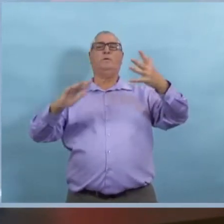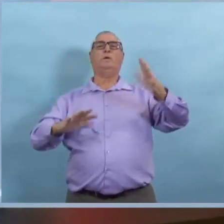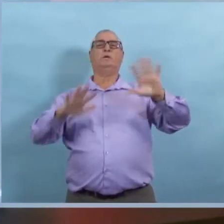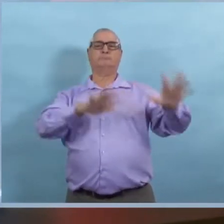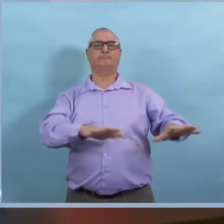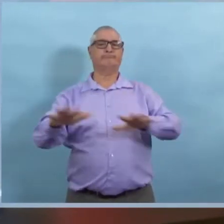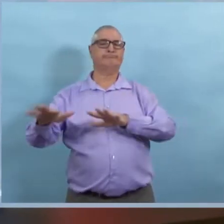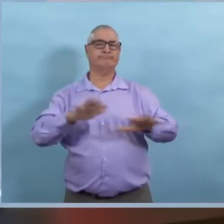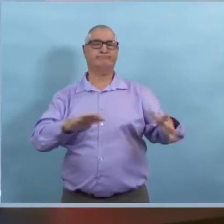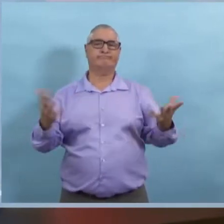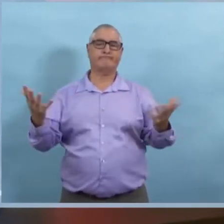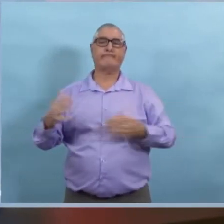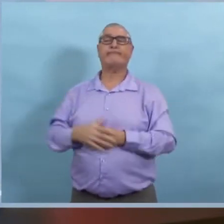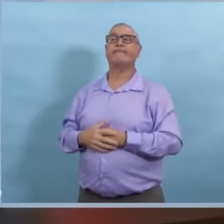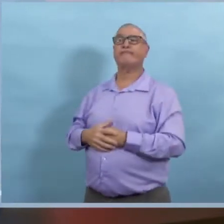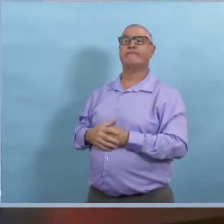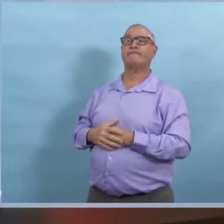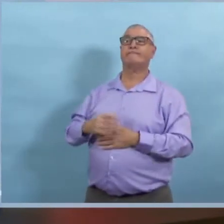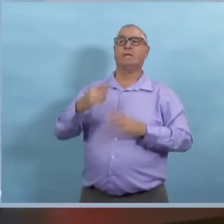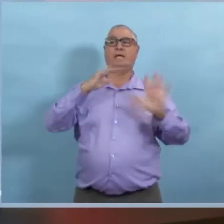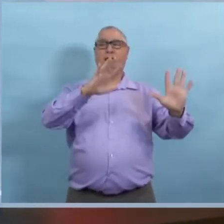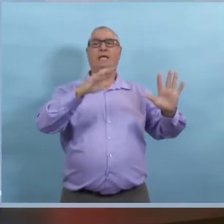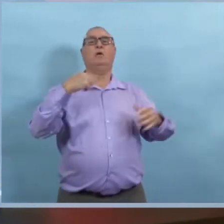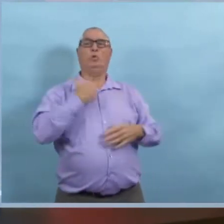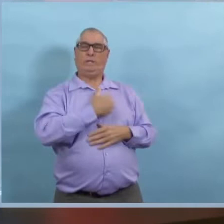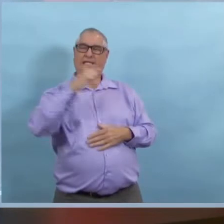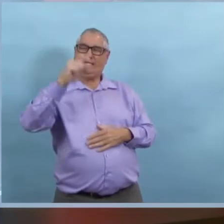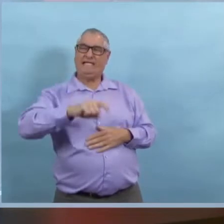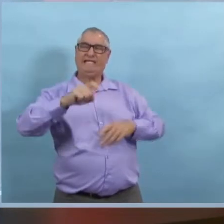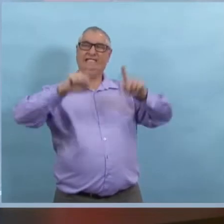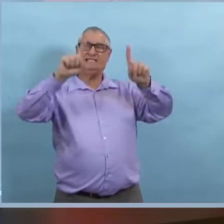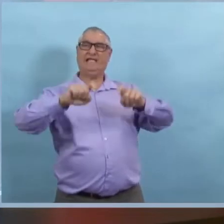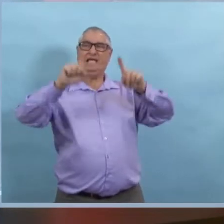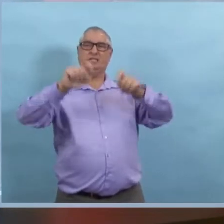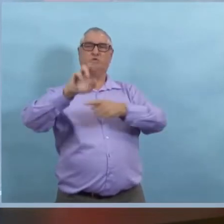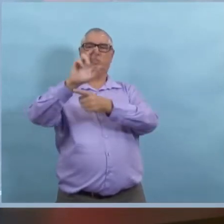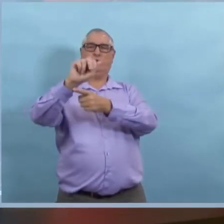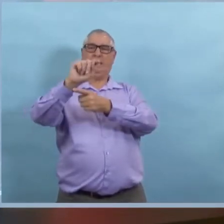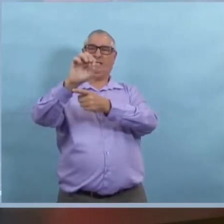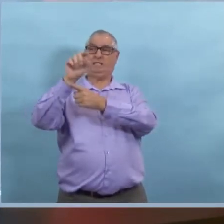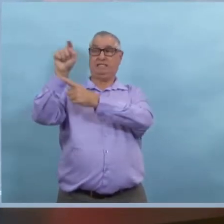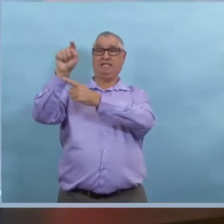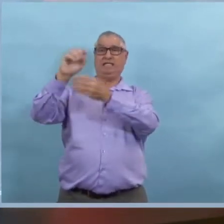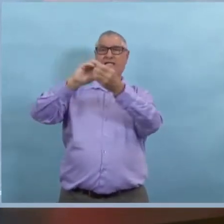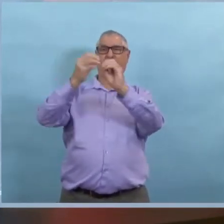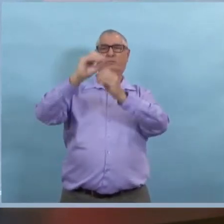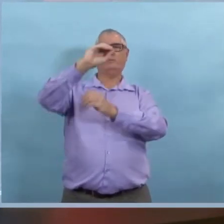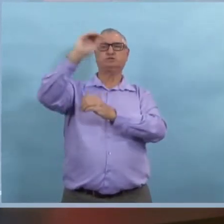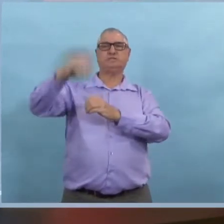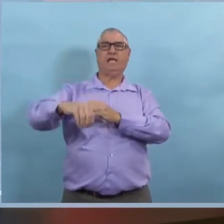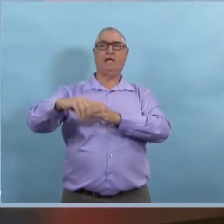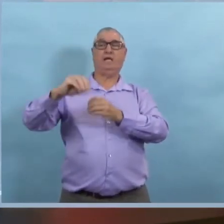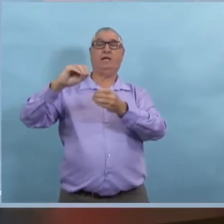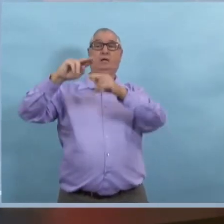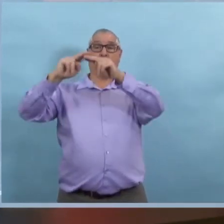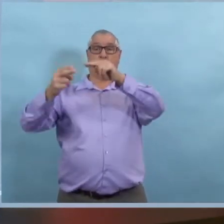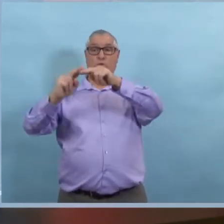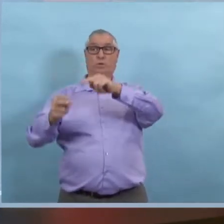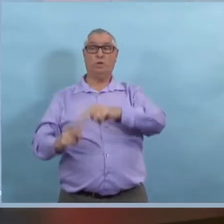de cas doit cesser de monter. Il faut que le taux de positivité commence à baisser.